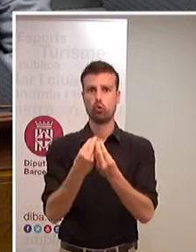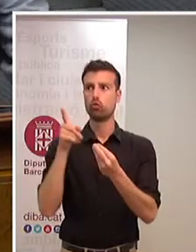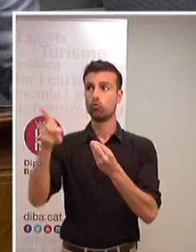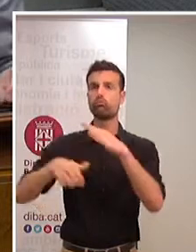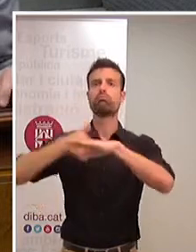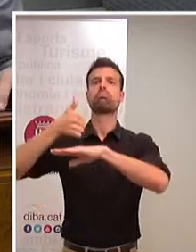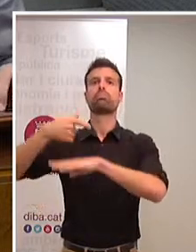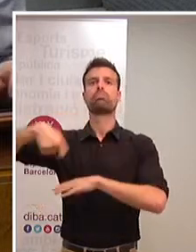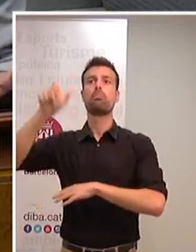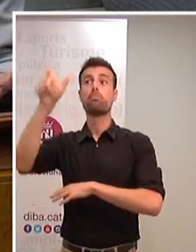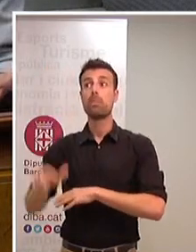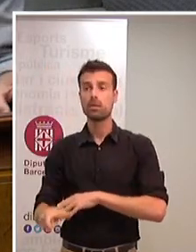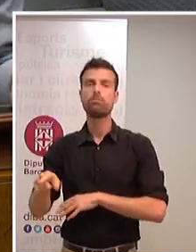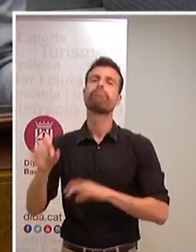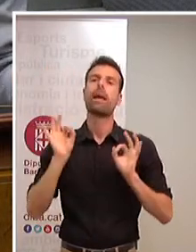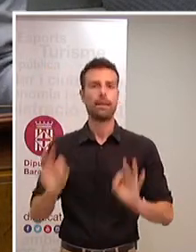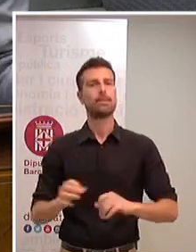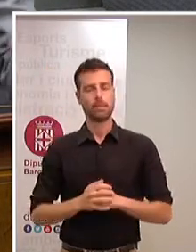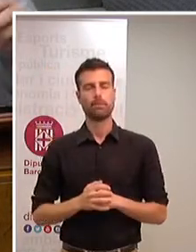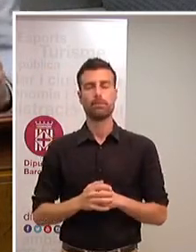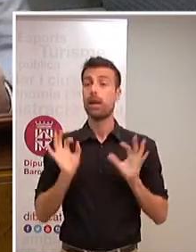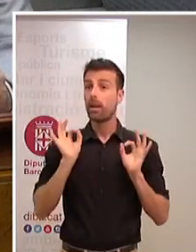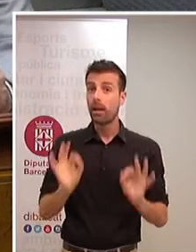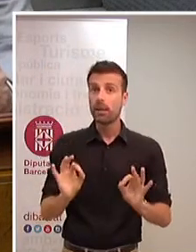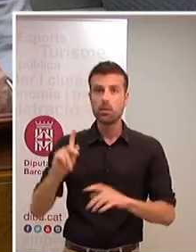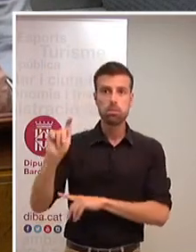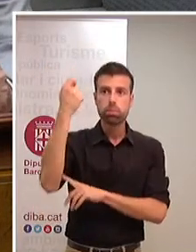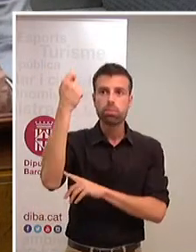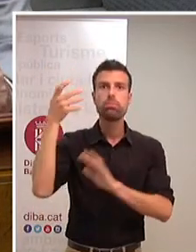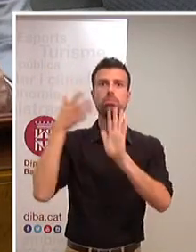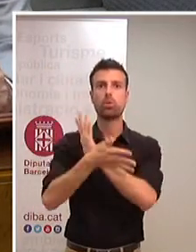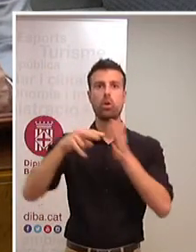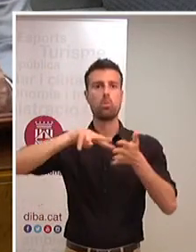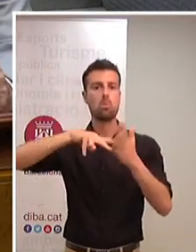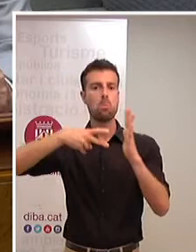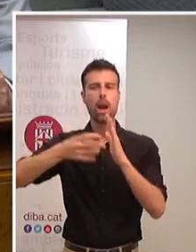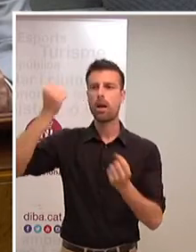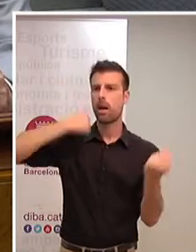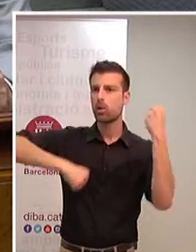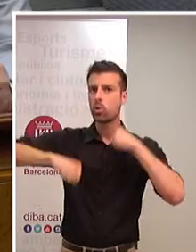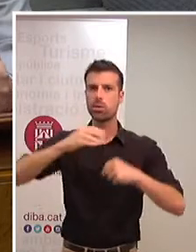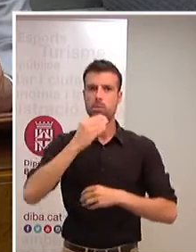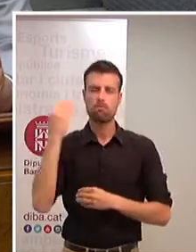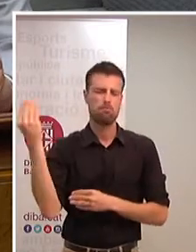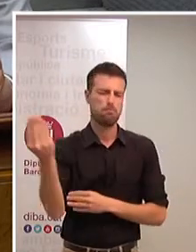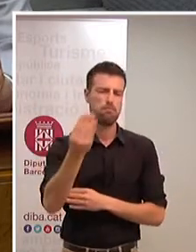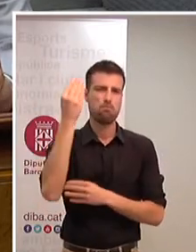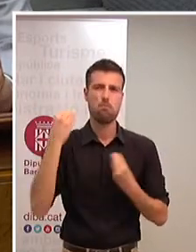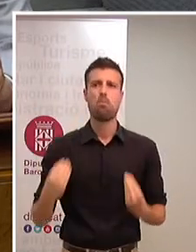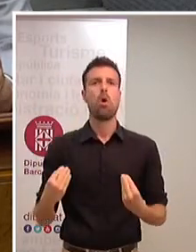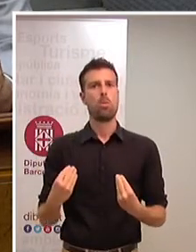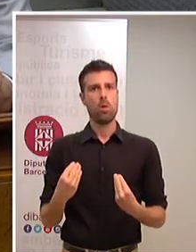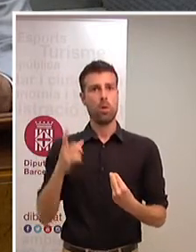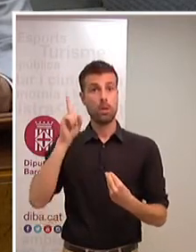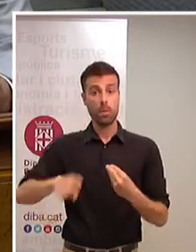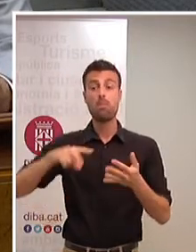I això ha estat així. I ha estat així perquè hem fet un pla d'actuació immillorable, que hem fet un seguiment d